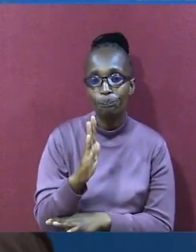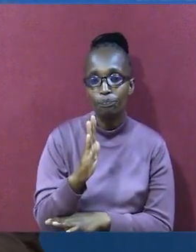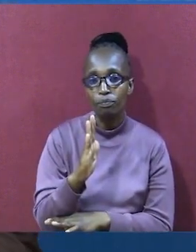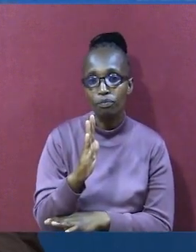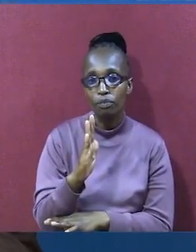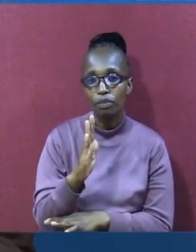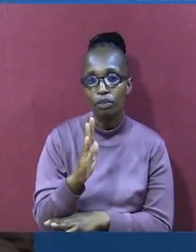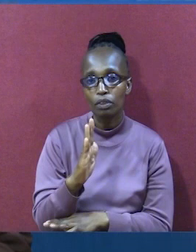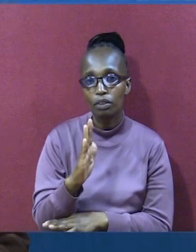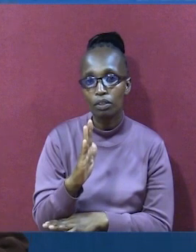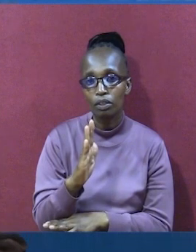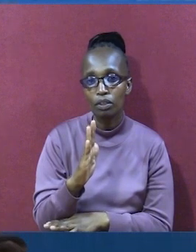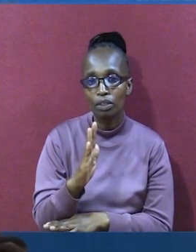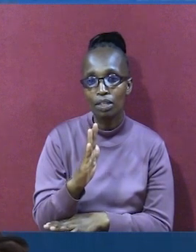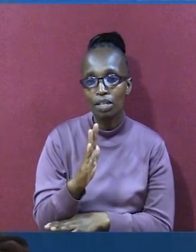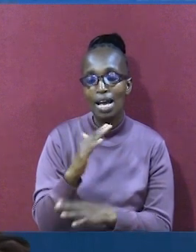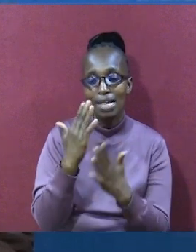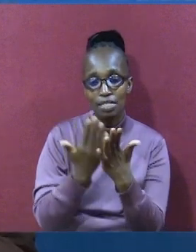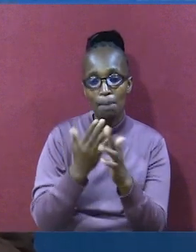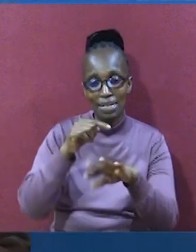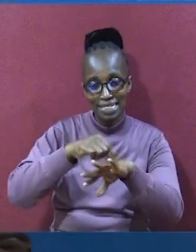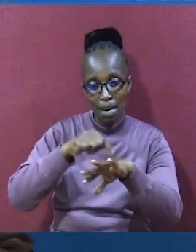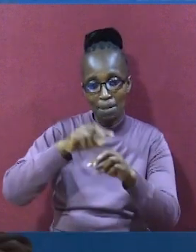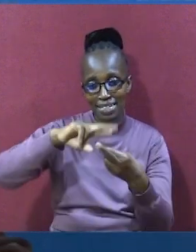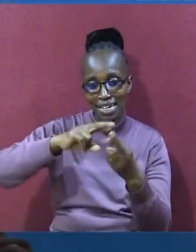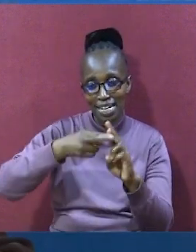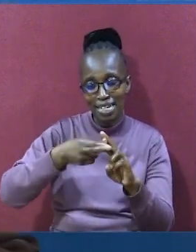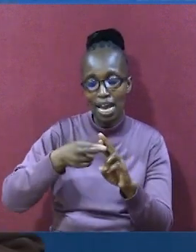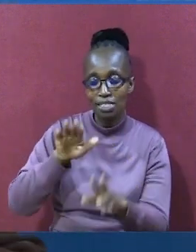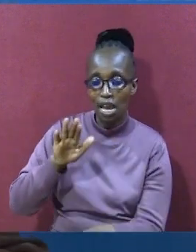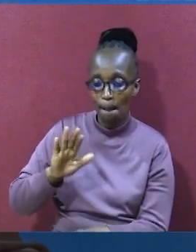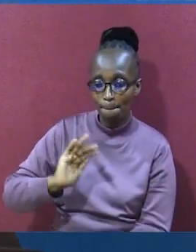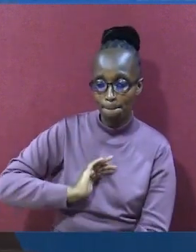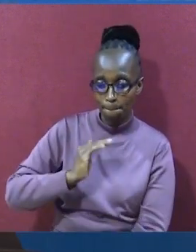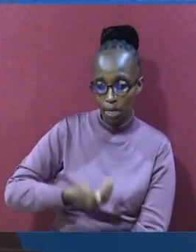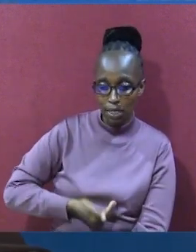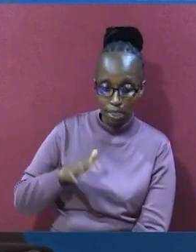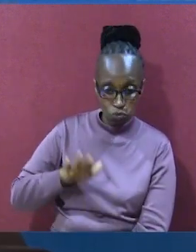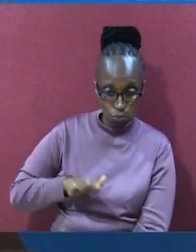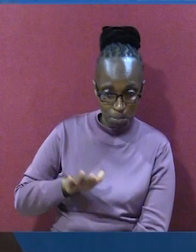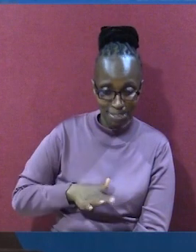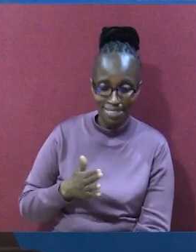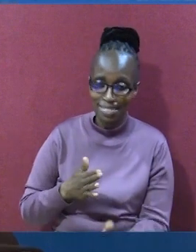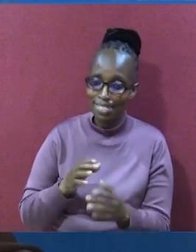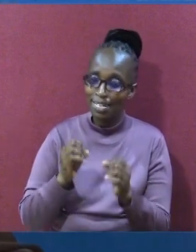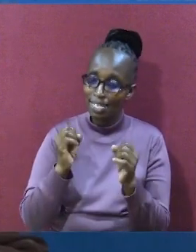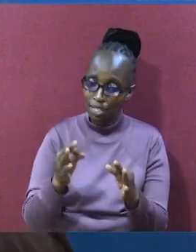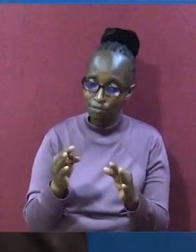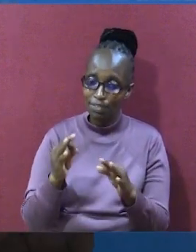Wakati ukifika. Siku ikifika. Ata uyu mama. Awe wapi.